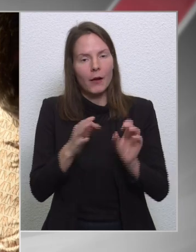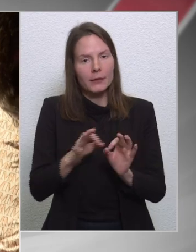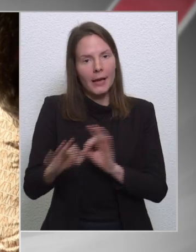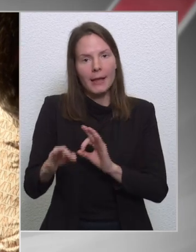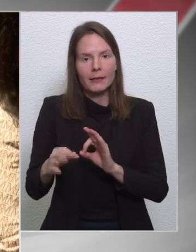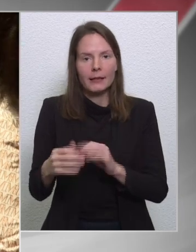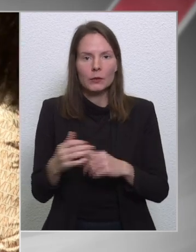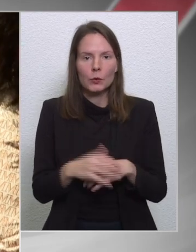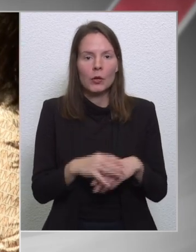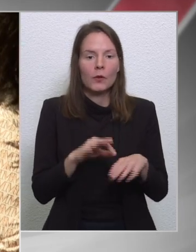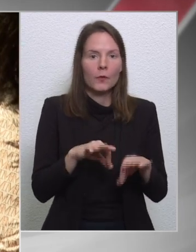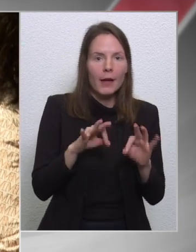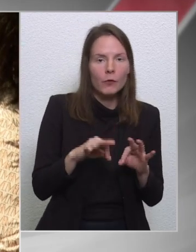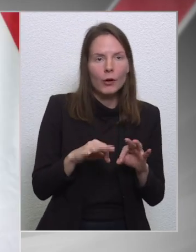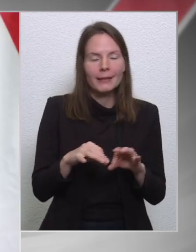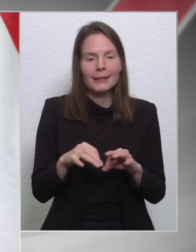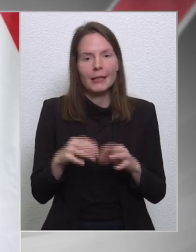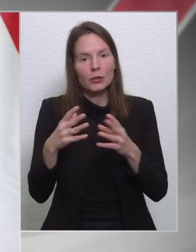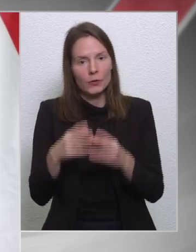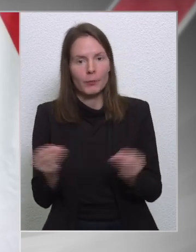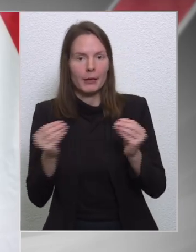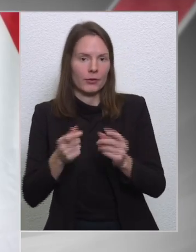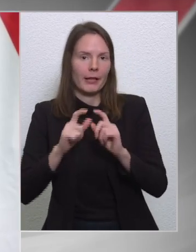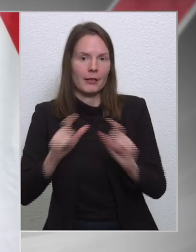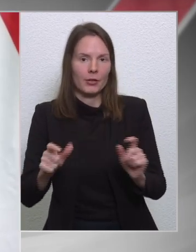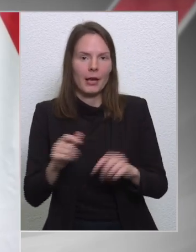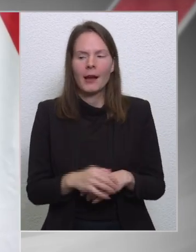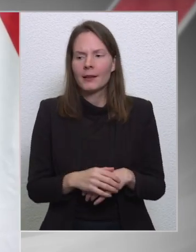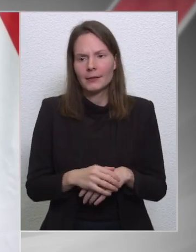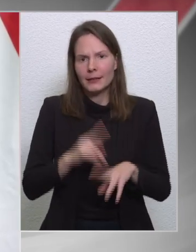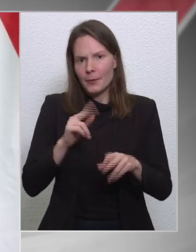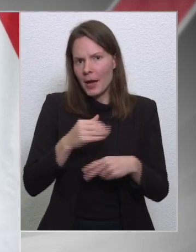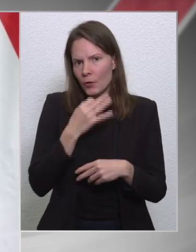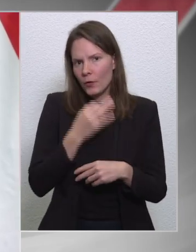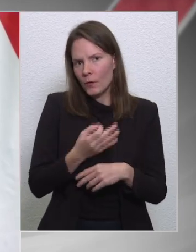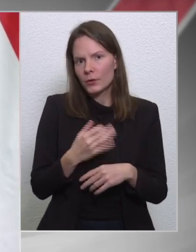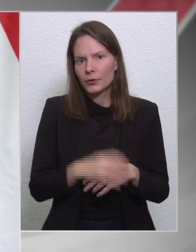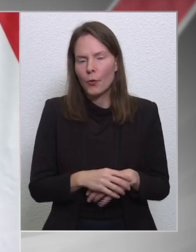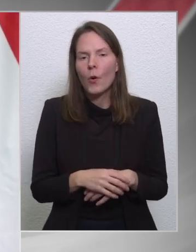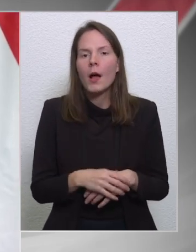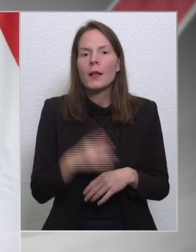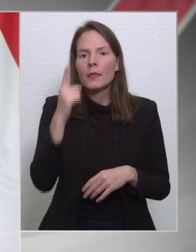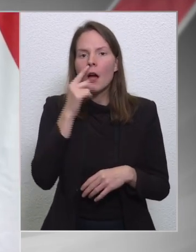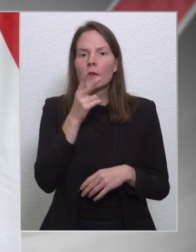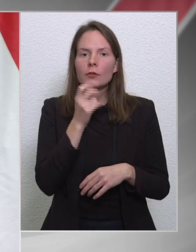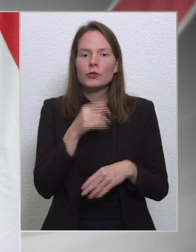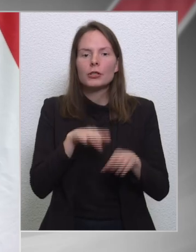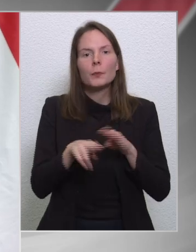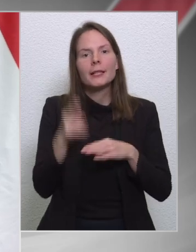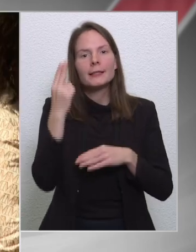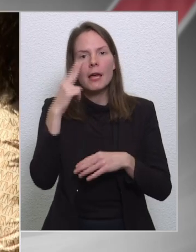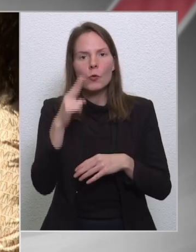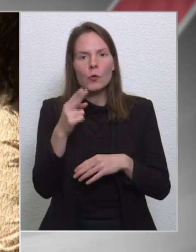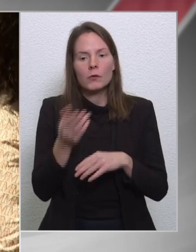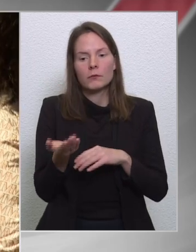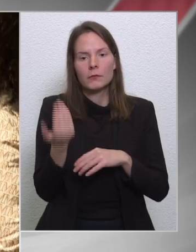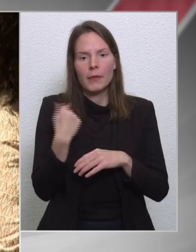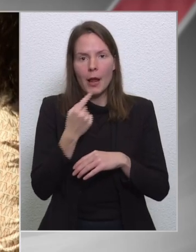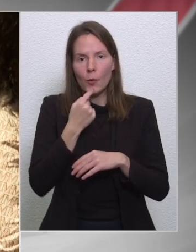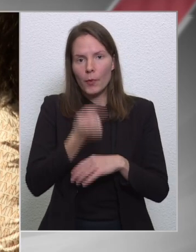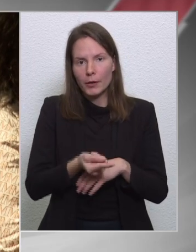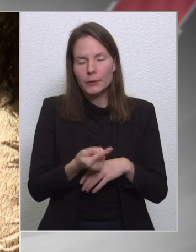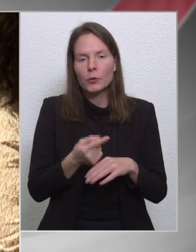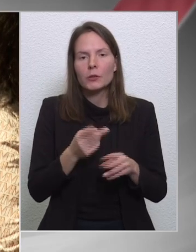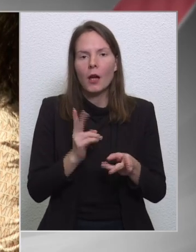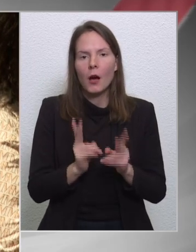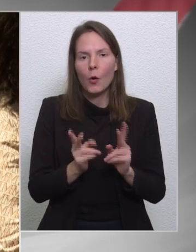felfüggesztés felfüggesztéséért. De azért nem egészen erről volt szó, viszont Navradzsics miniszter úr az imént azt mondta, hogy a